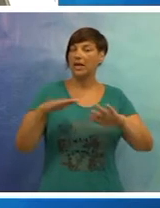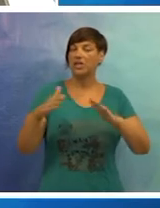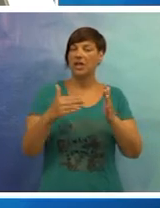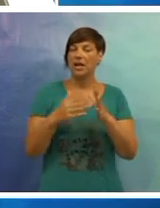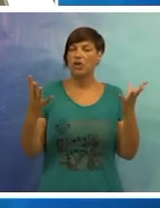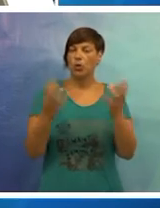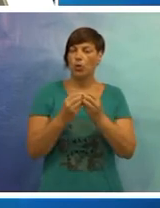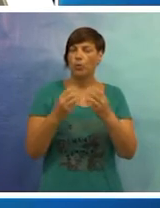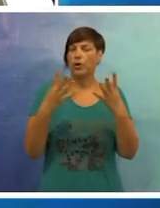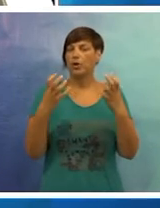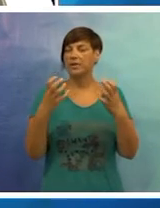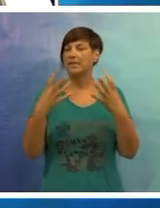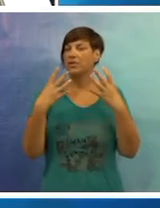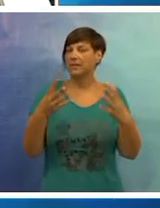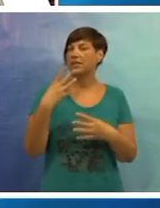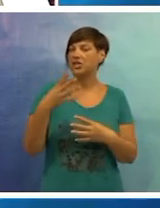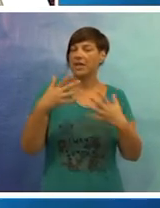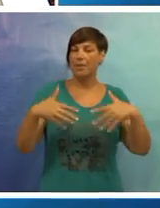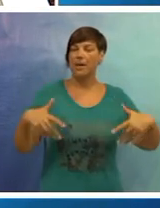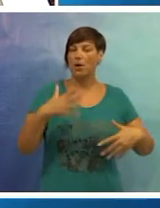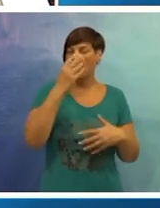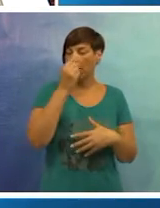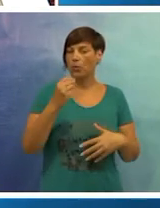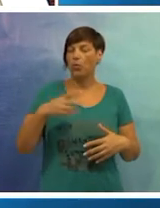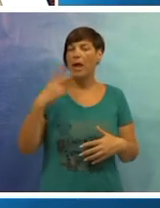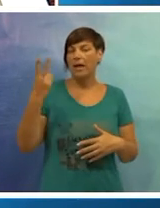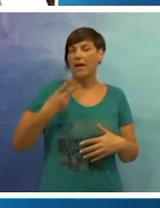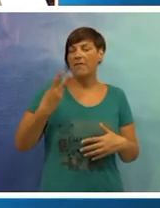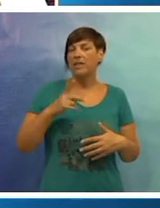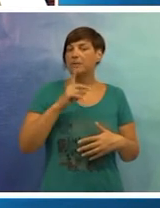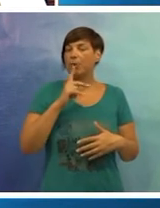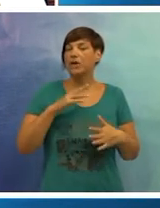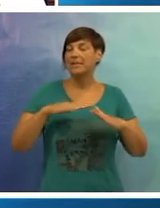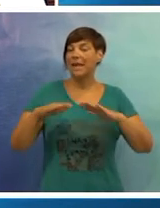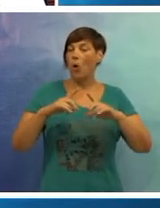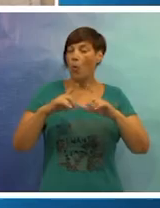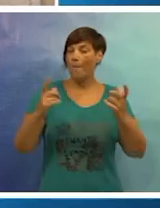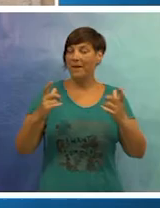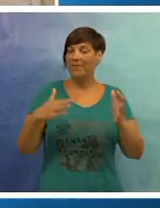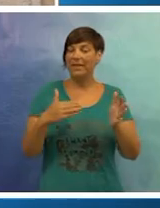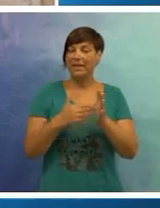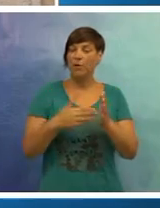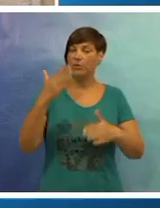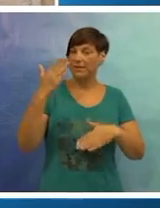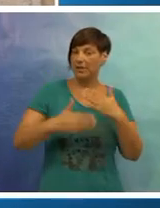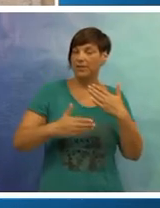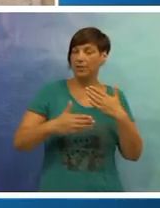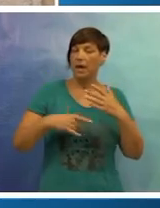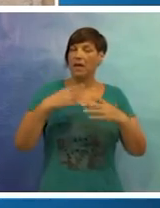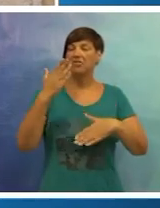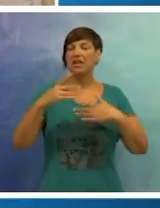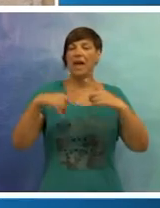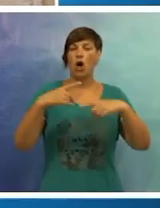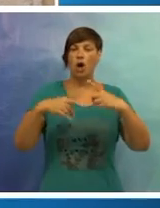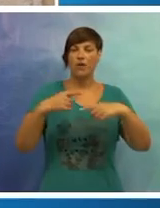treba dobiti ukupno 884 milijuna kuna, javljaju iz porezne uprave. Povrat poreza trebao bi u cijelosti